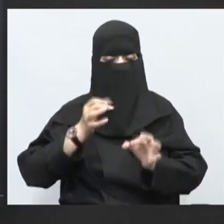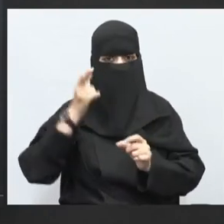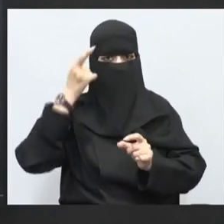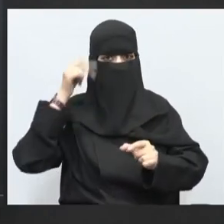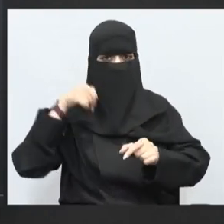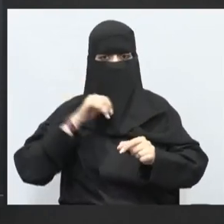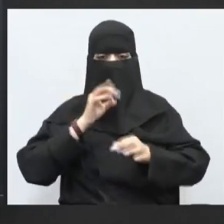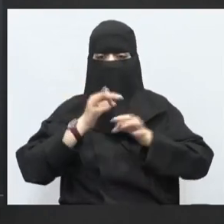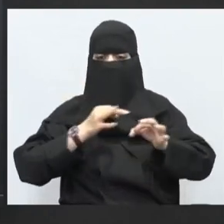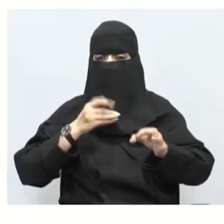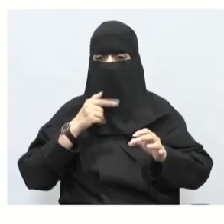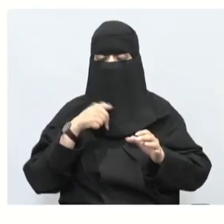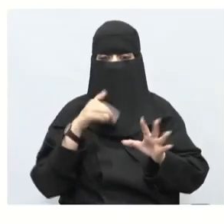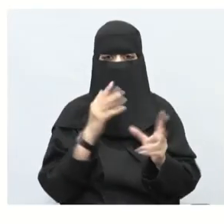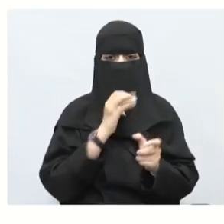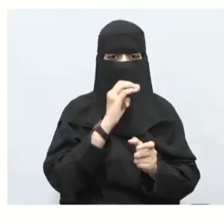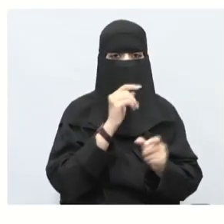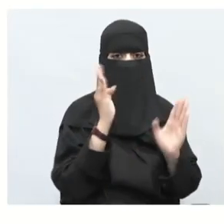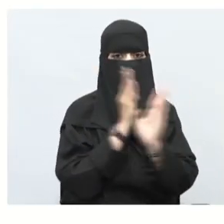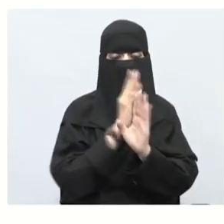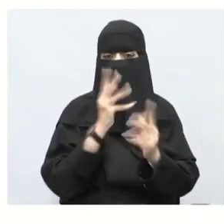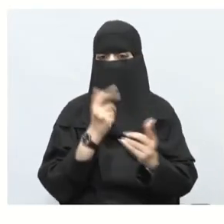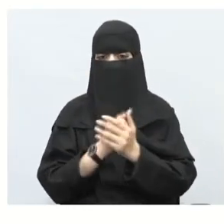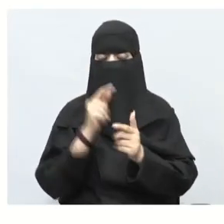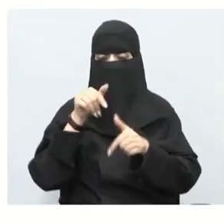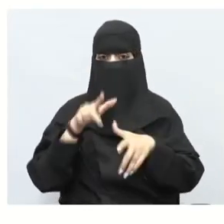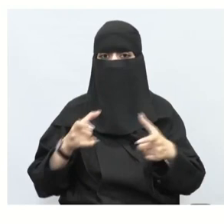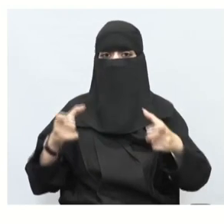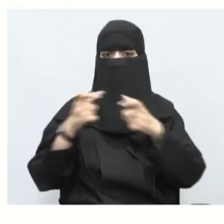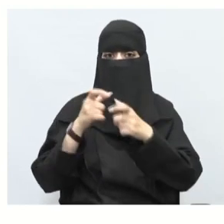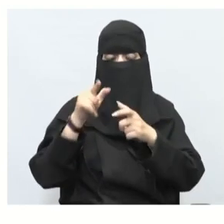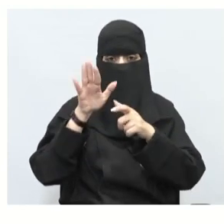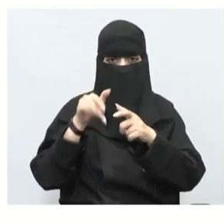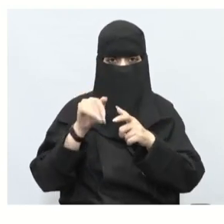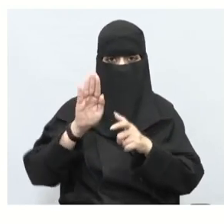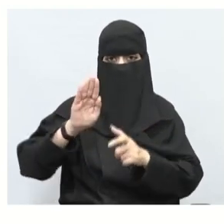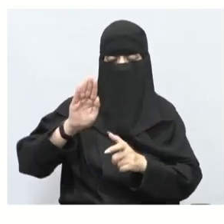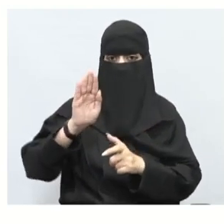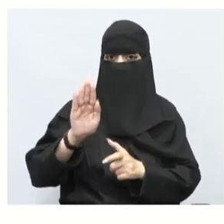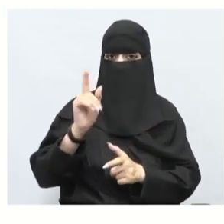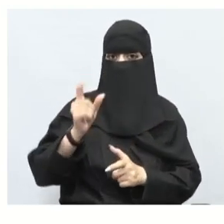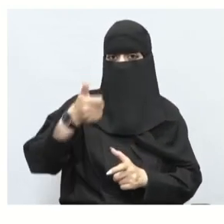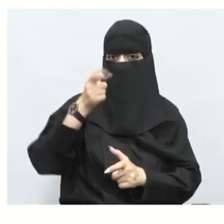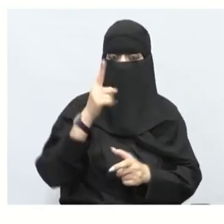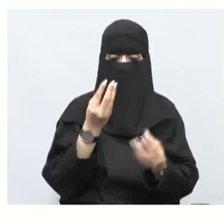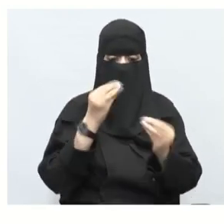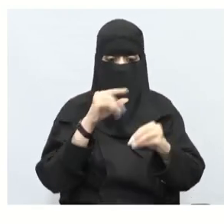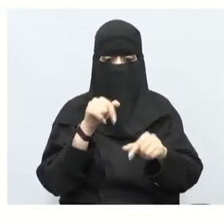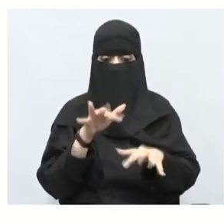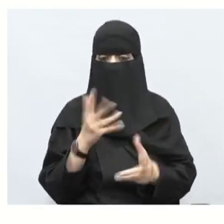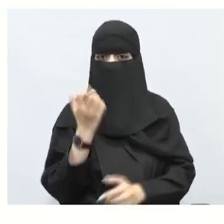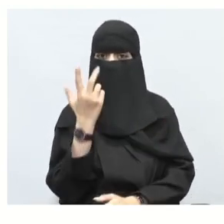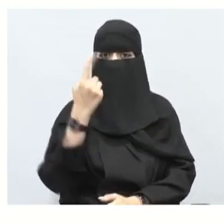عكسيا تعالوا معاي شاهدوا بالتركيز جمعة سناء عدد من الطوابع يزيد بخمسة عشر طابعا على عدد الطوابع